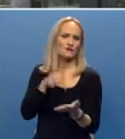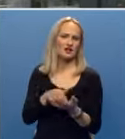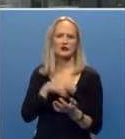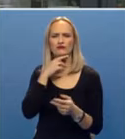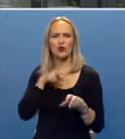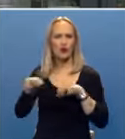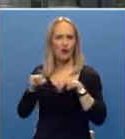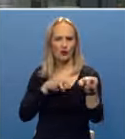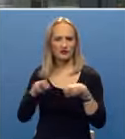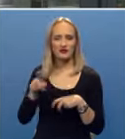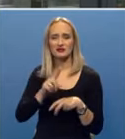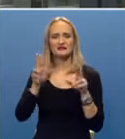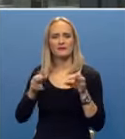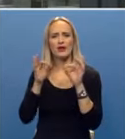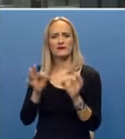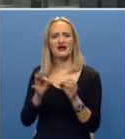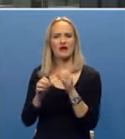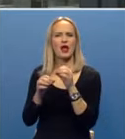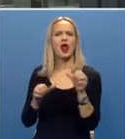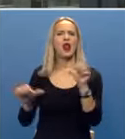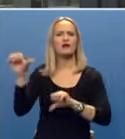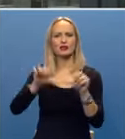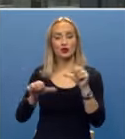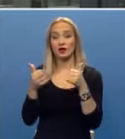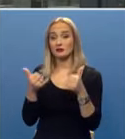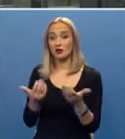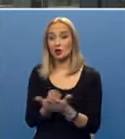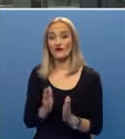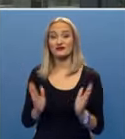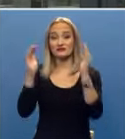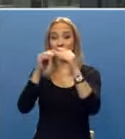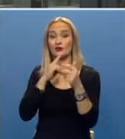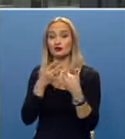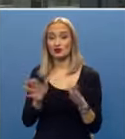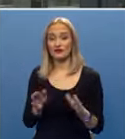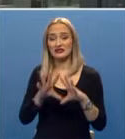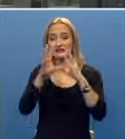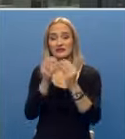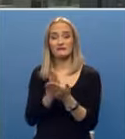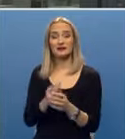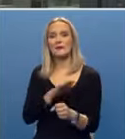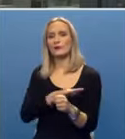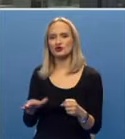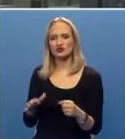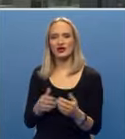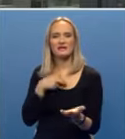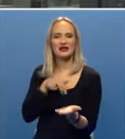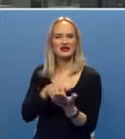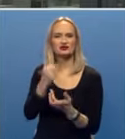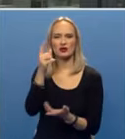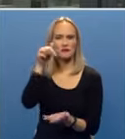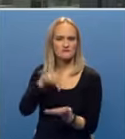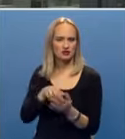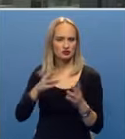bilo povodanja, nismo imali advekatne laboratorije. Danas ovom novom zgradnom koje će se otvoriti će sve to biti poništeno i krećemo sve na jednom